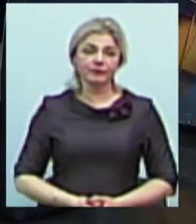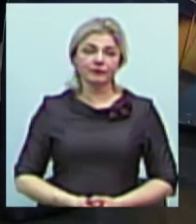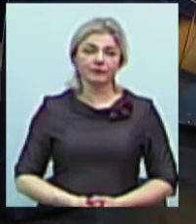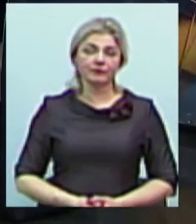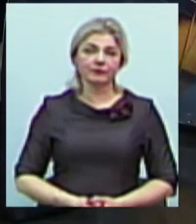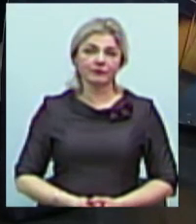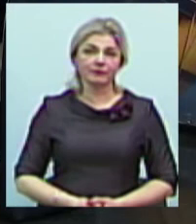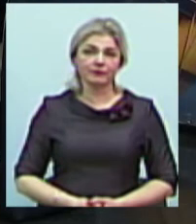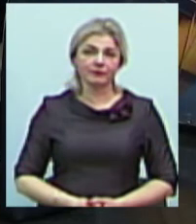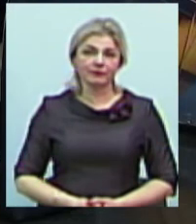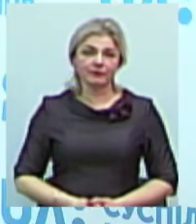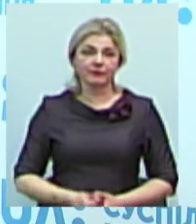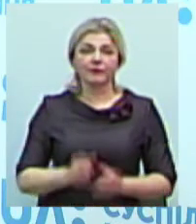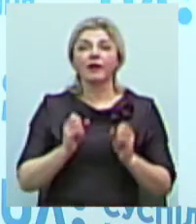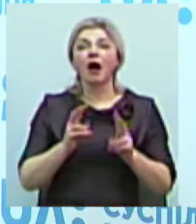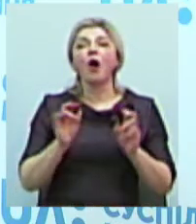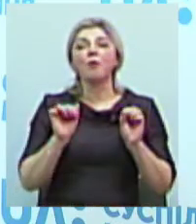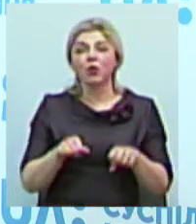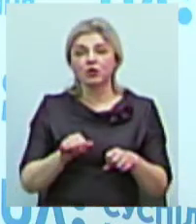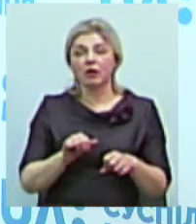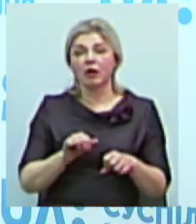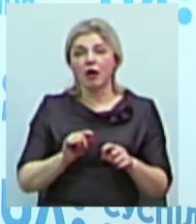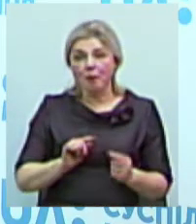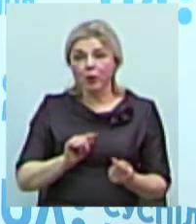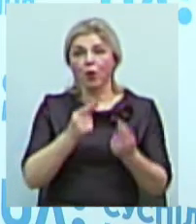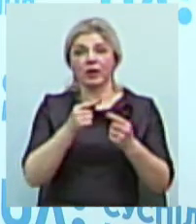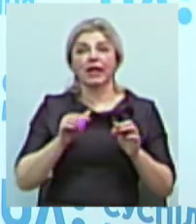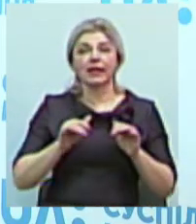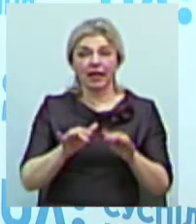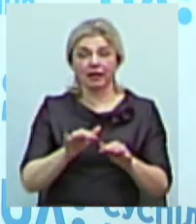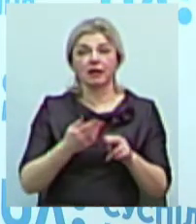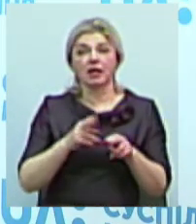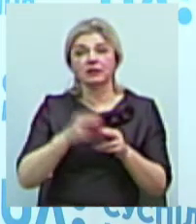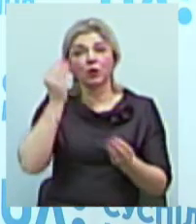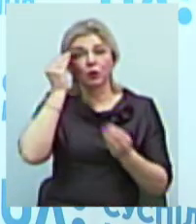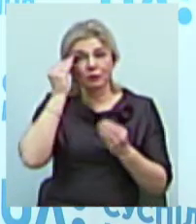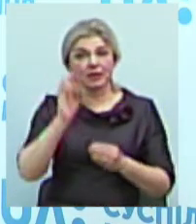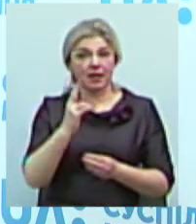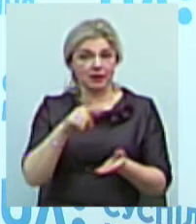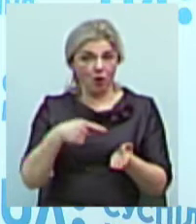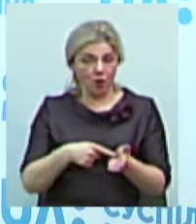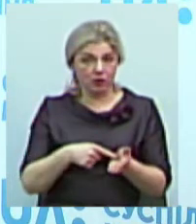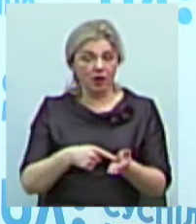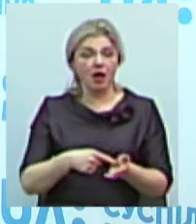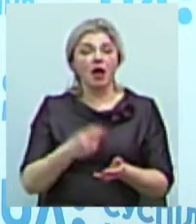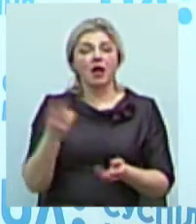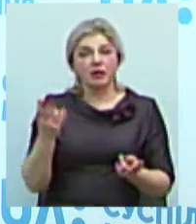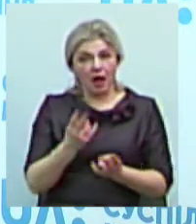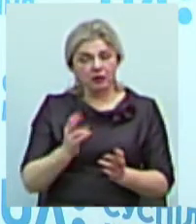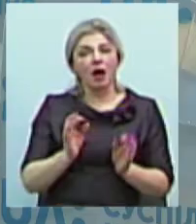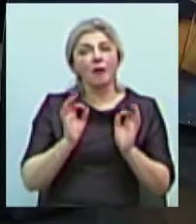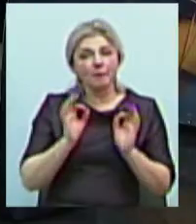скажімо, протидіяти начебто думці Миколаївців, то ви маєте на увазі, що достатньо інформувати